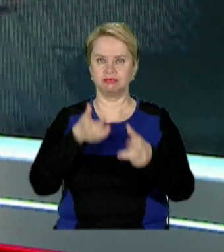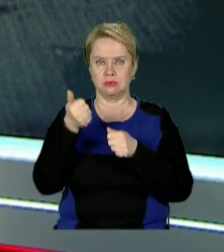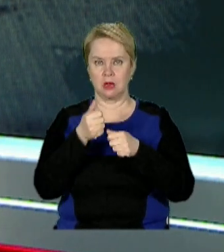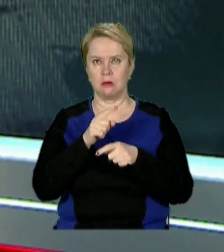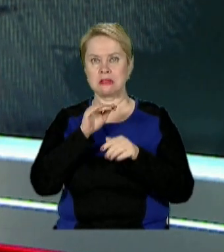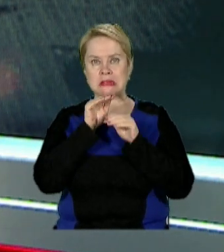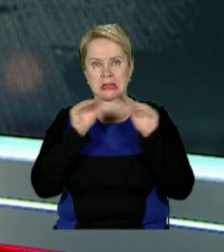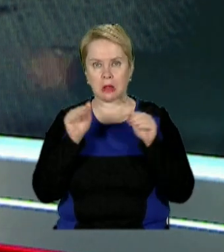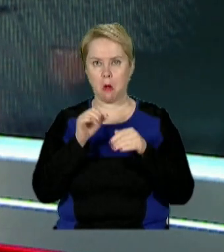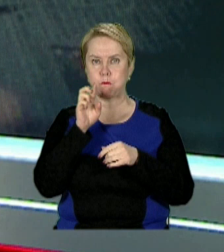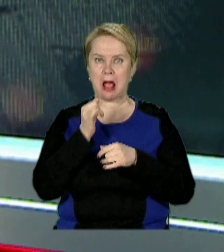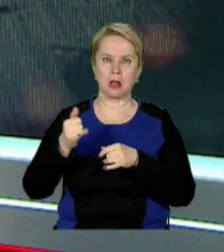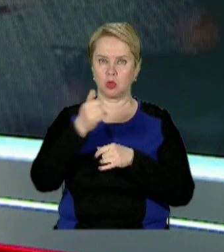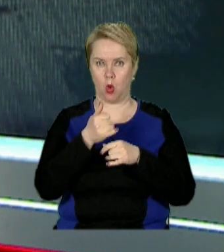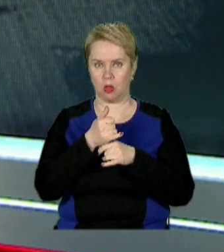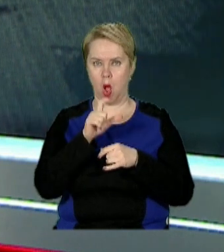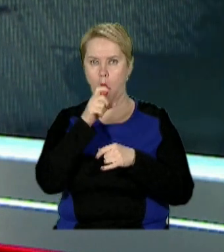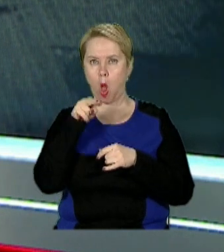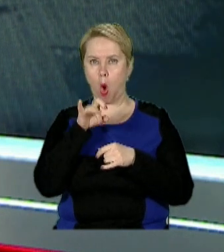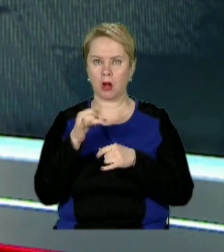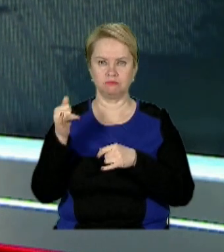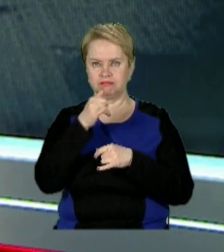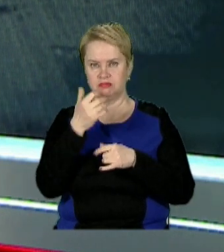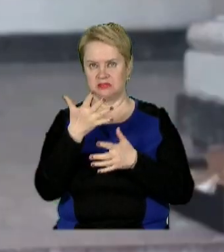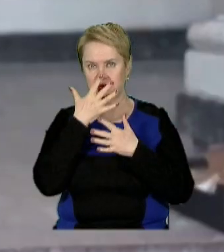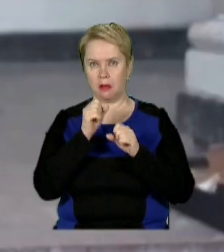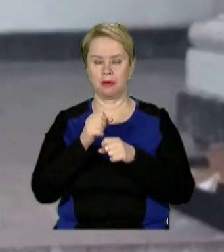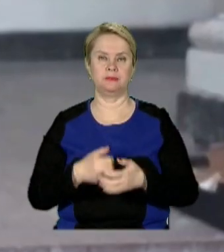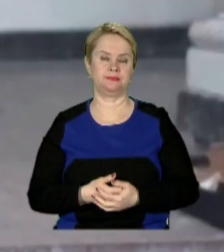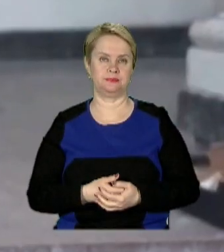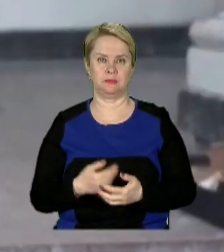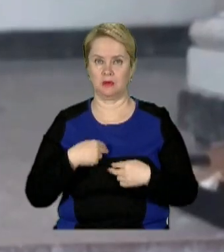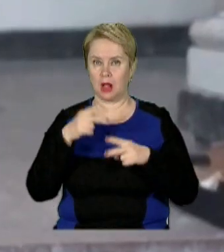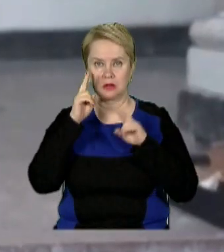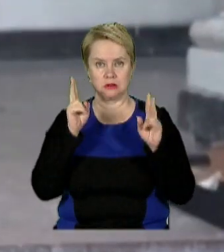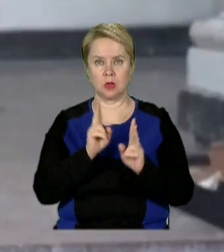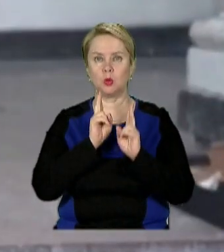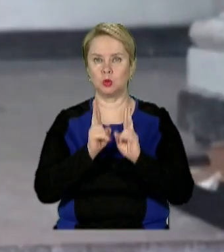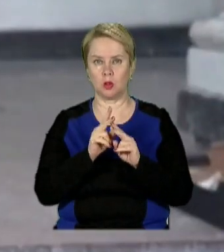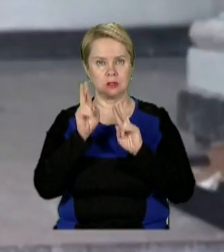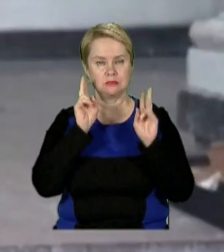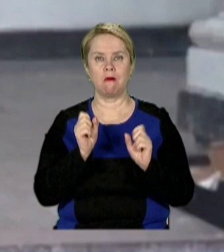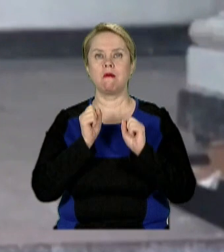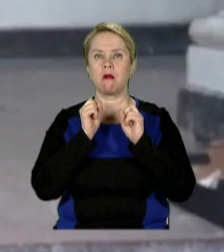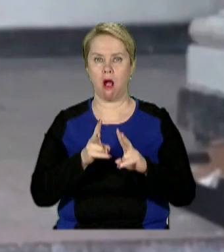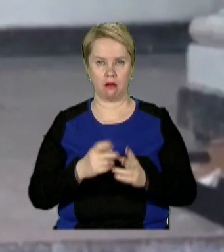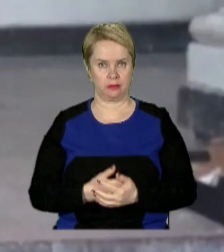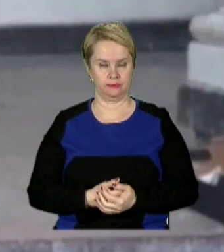та по-тихому метонувати. А хлоркою виводити трубний запах. Я не знаю, хто, я не знаю, як.